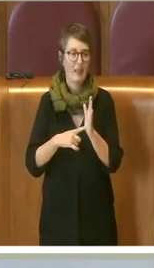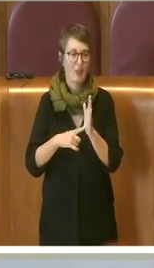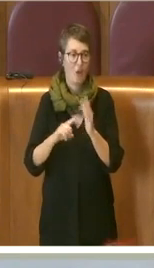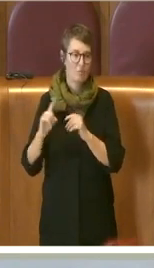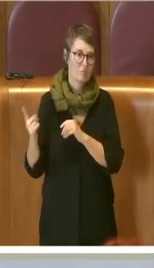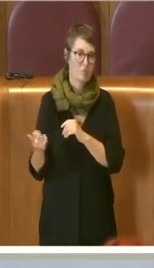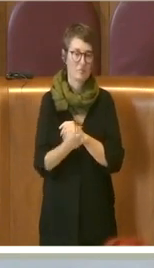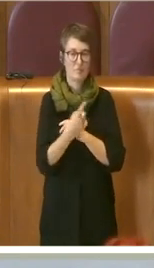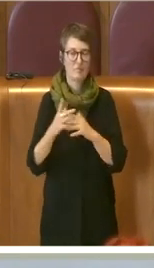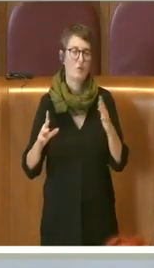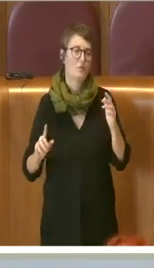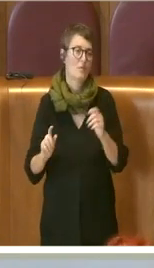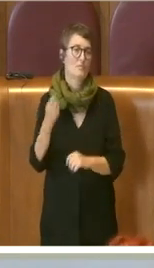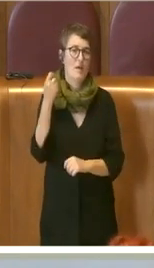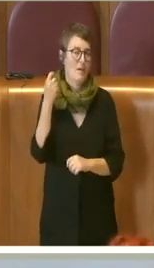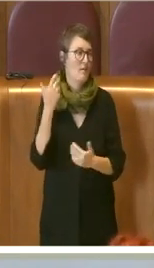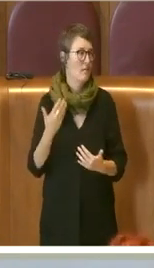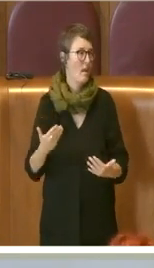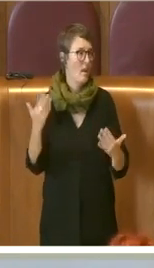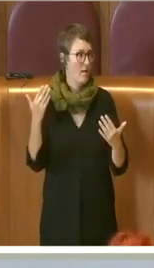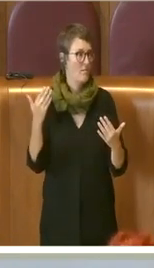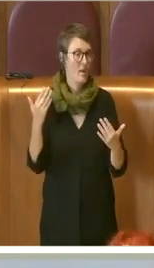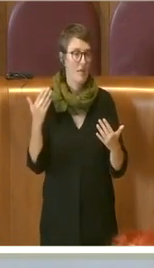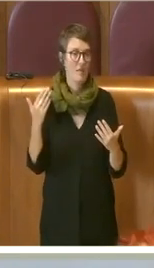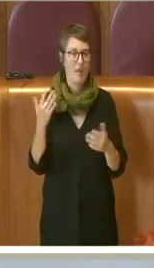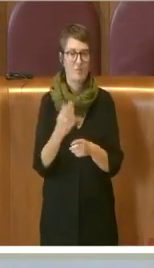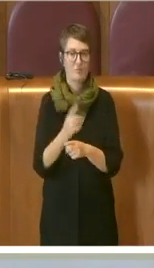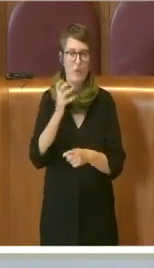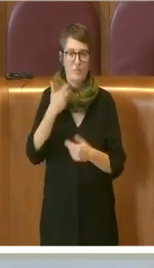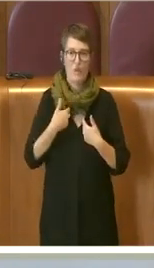conquistato e che merita e che fa onore a questa assemblea. Grazie.